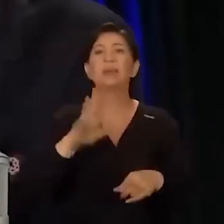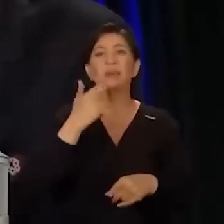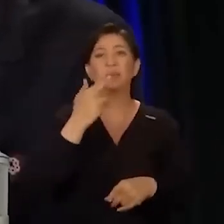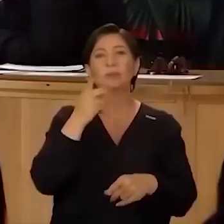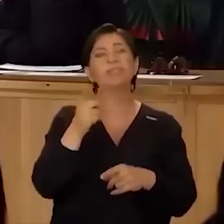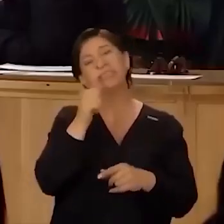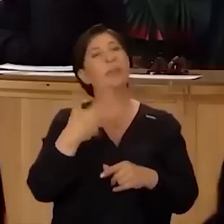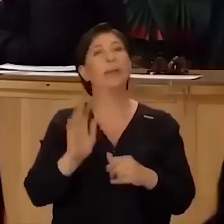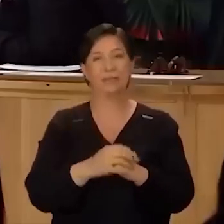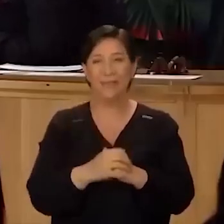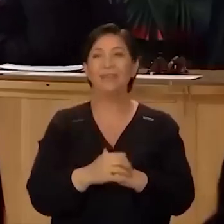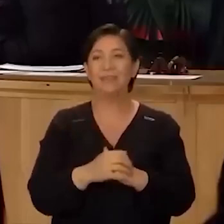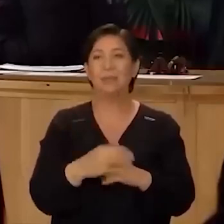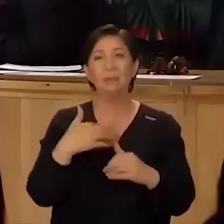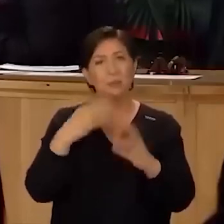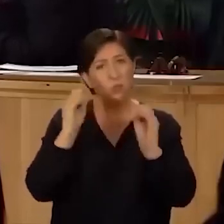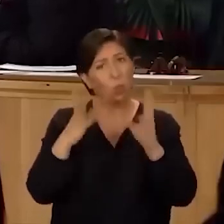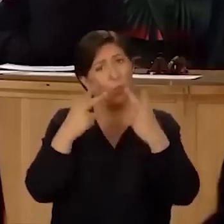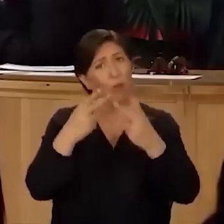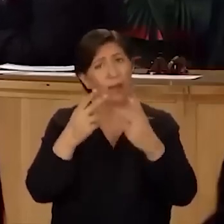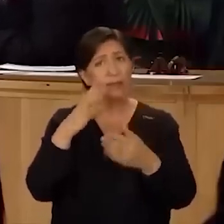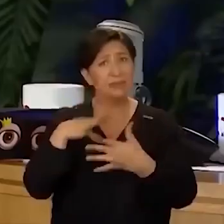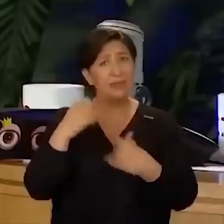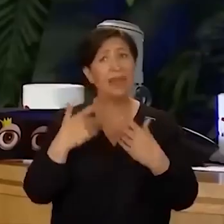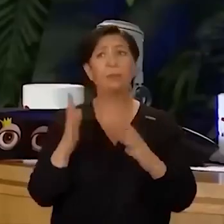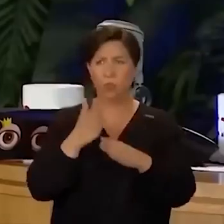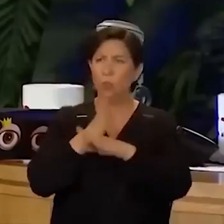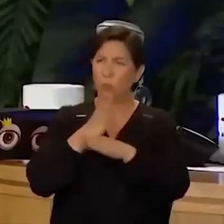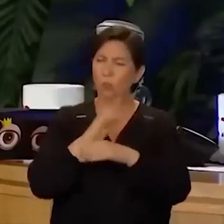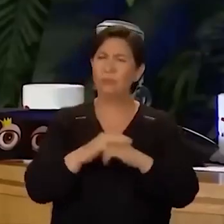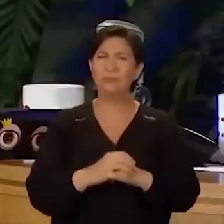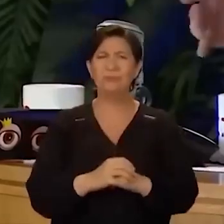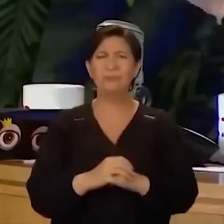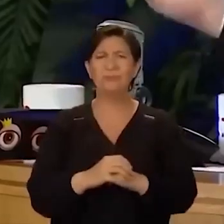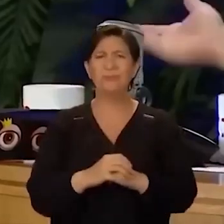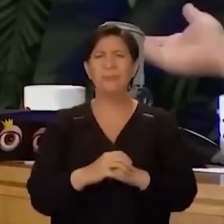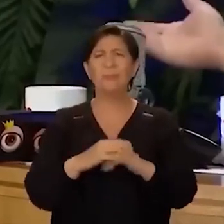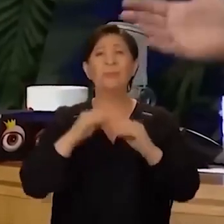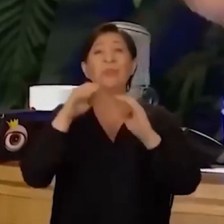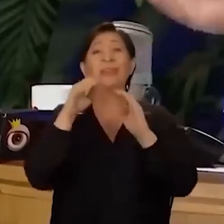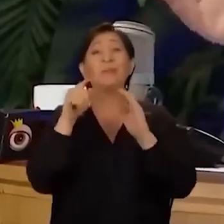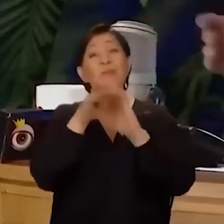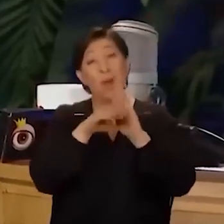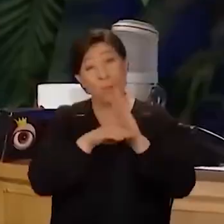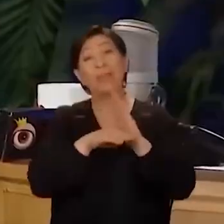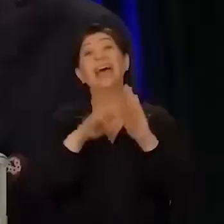konuşmayı. Hiç sevmem. Hiç sevmezsin. Böyle çok konuşan bir insan değilimdir ya. Doğru. Öyle mi? Yani programlarda